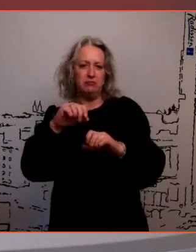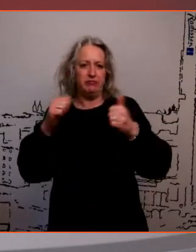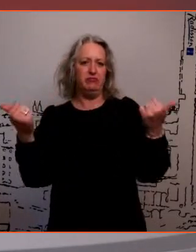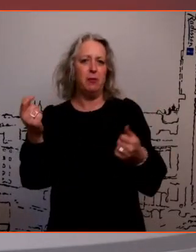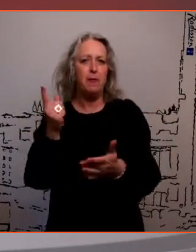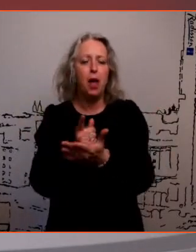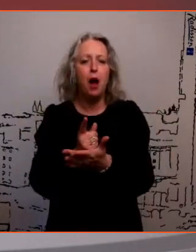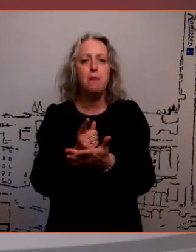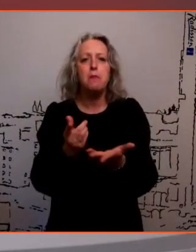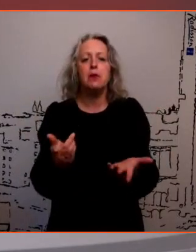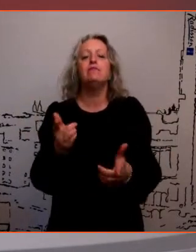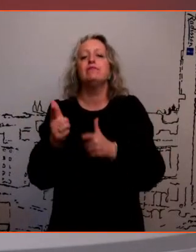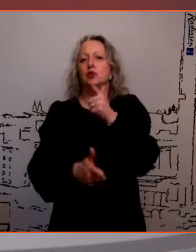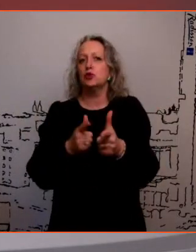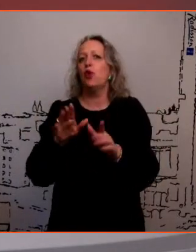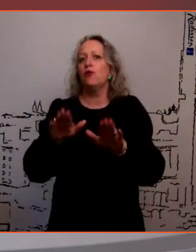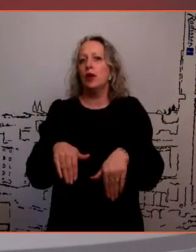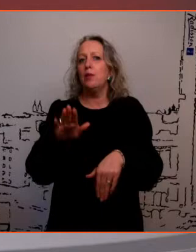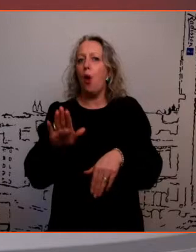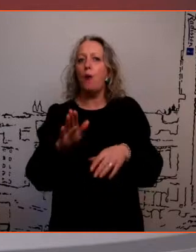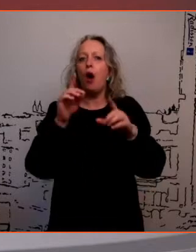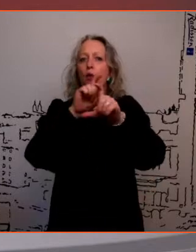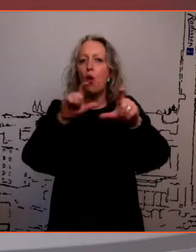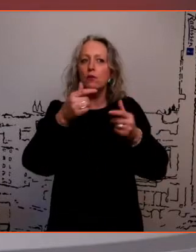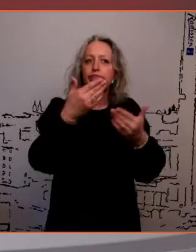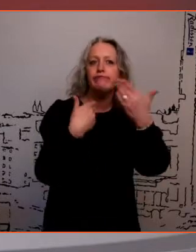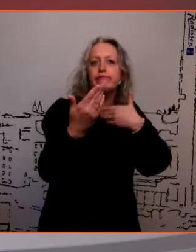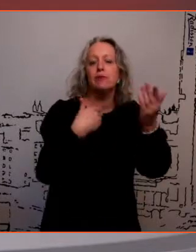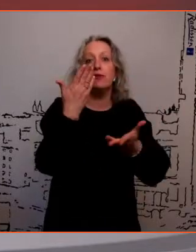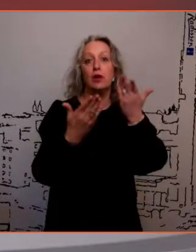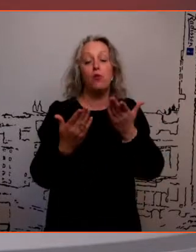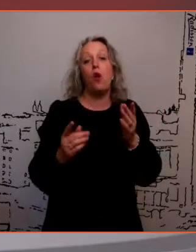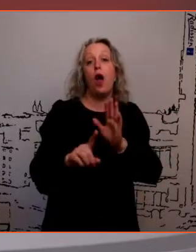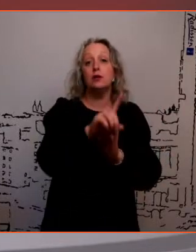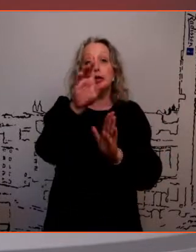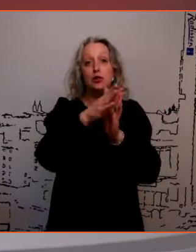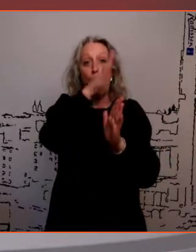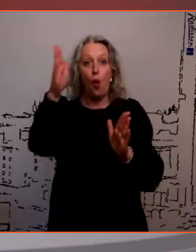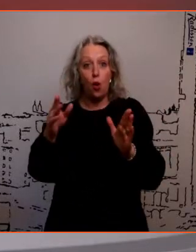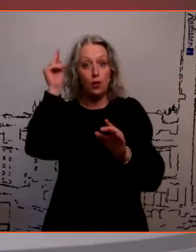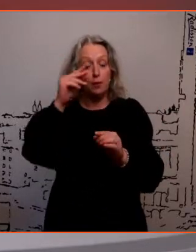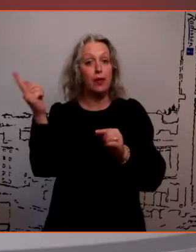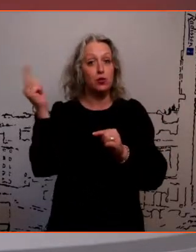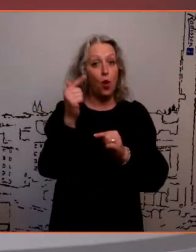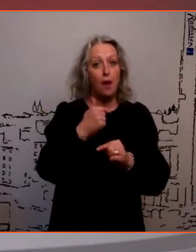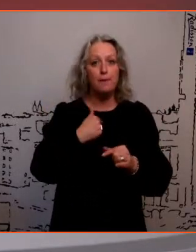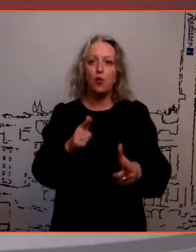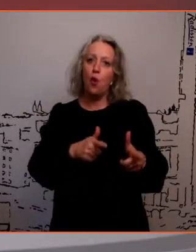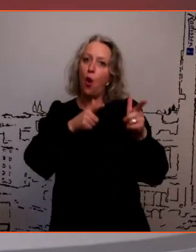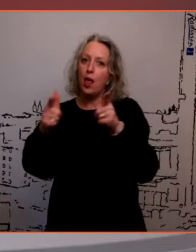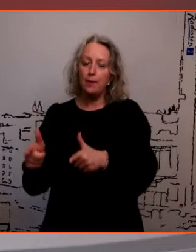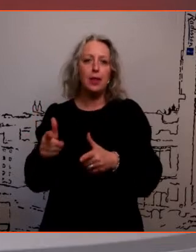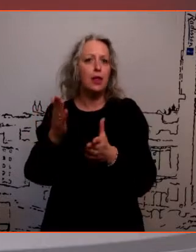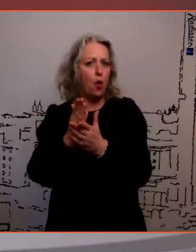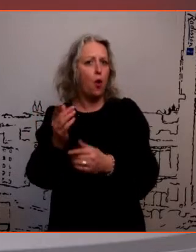siis tegelikult võiks kooliga läbi rääkida, kas teil on äkki tulemas, sest see on õppetulevikus, et mul on koolimine ees, hea spetsialist